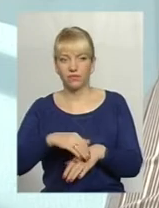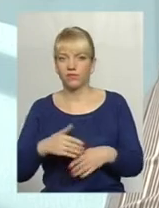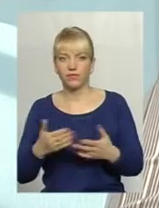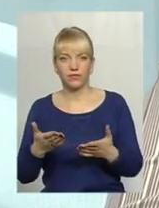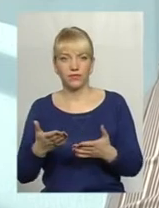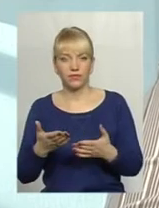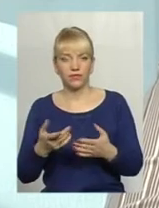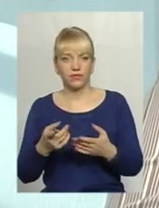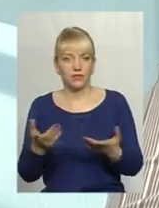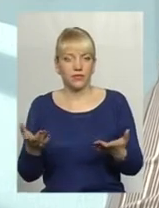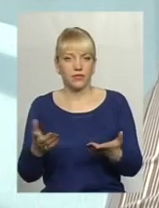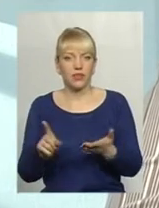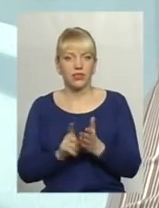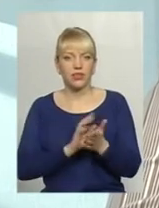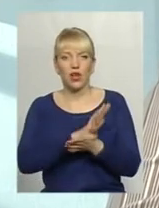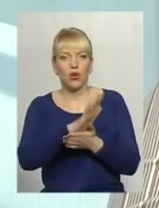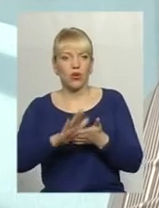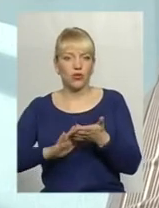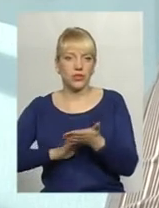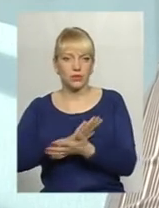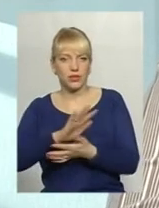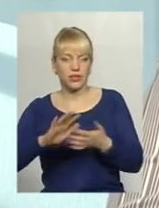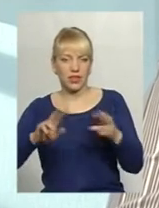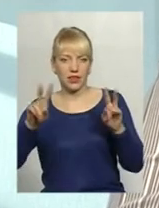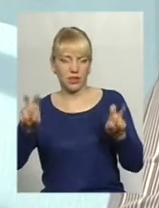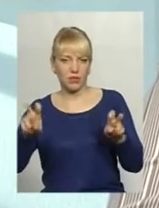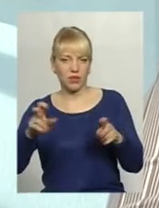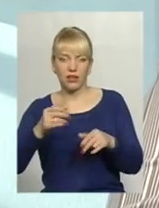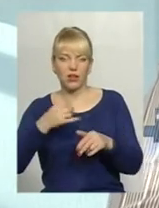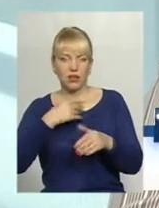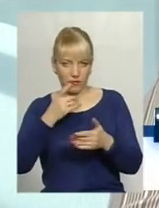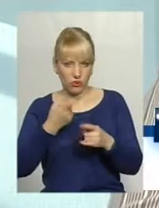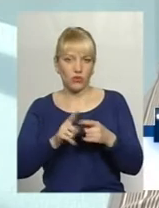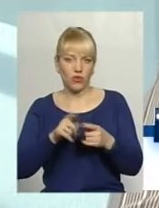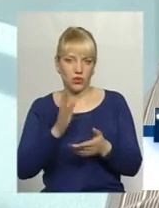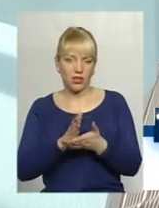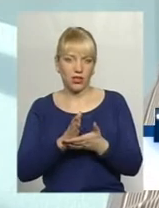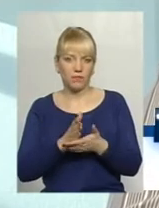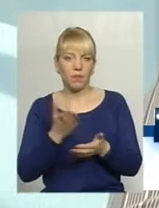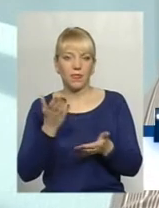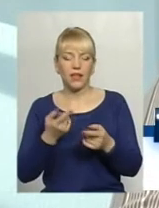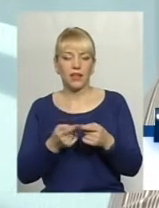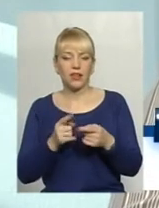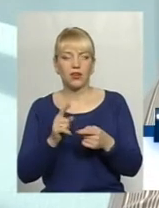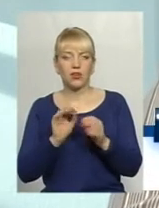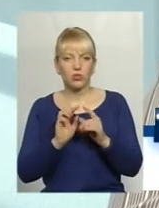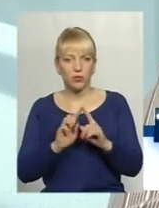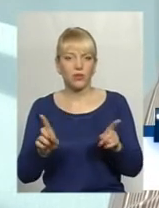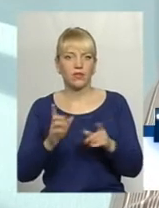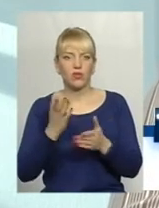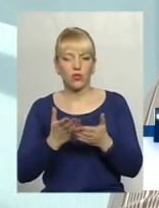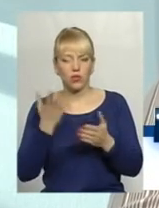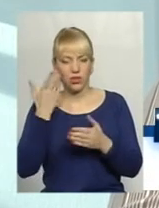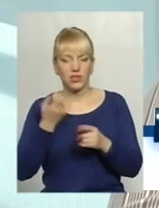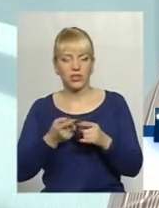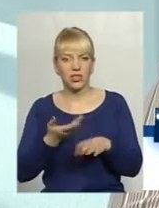надзвичайно розмита тема, але воно є. Тобто, особливо, якщо це жорсткі дії однієї особи по